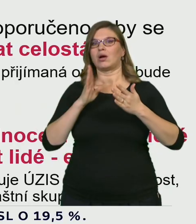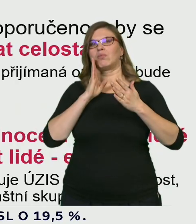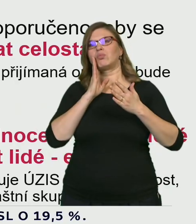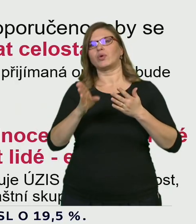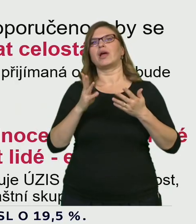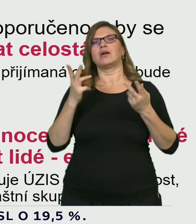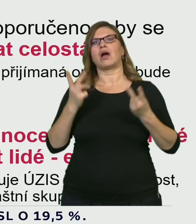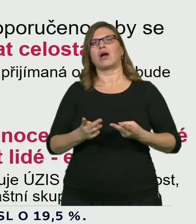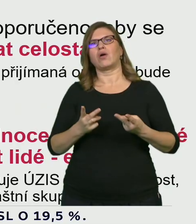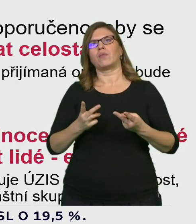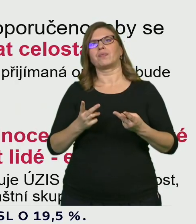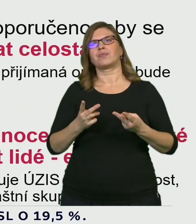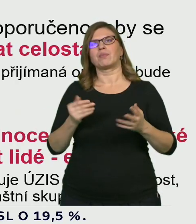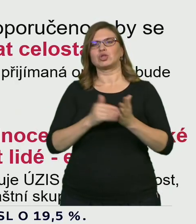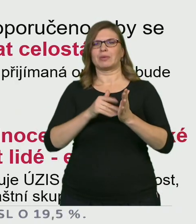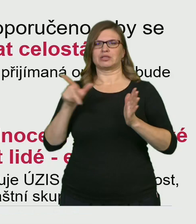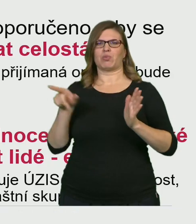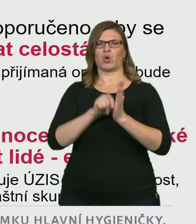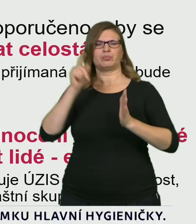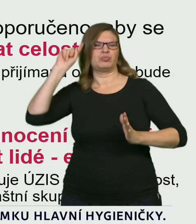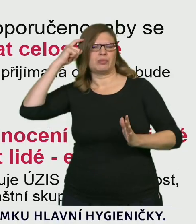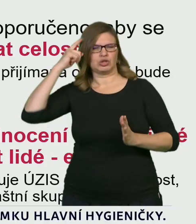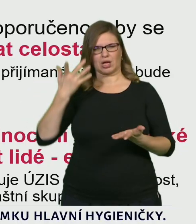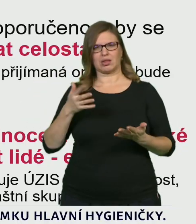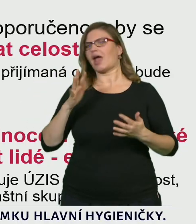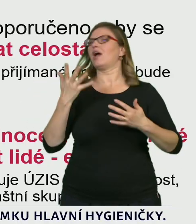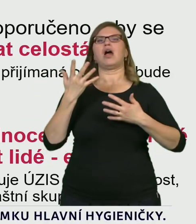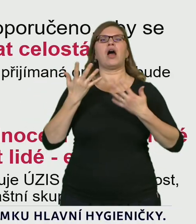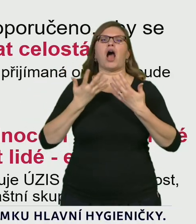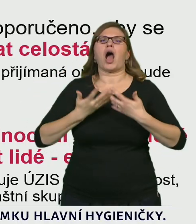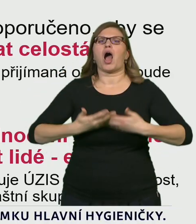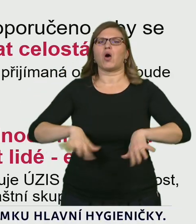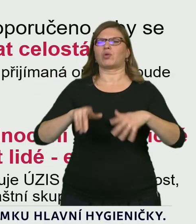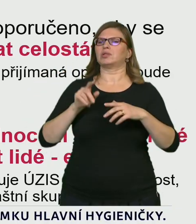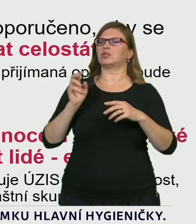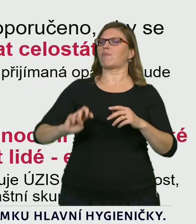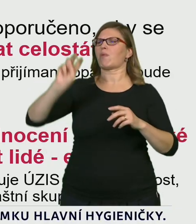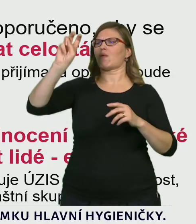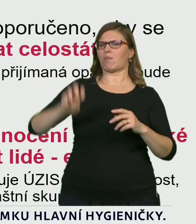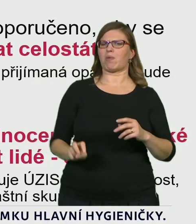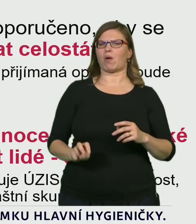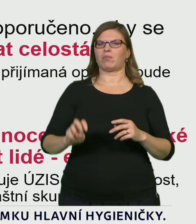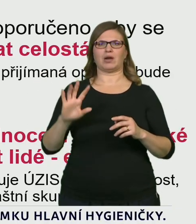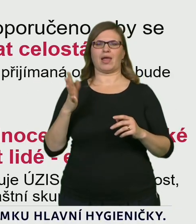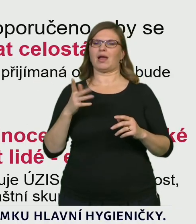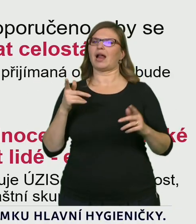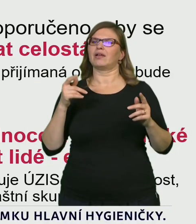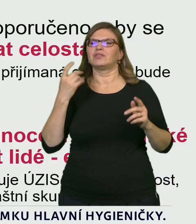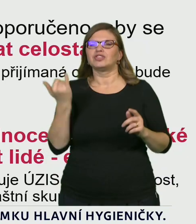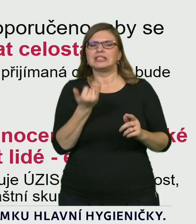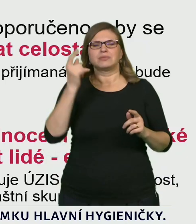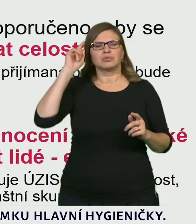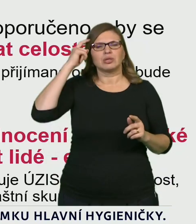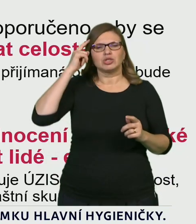při tom vyhodnocování údajů, které dostaneme z něj a z dalších parametrů, o kterých hovořil pan profesor